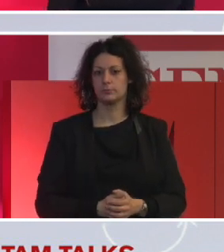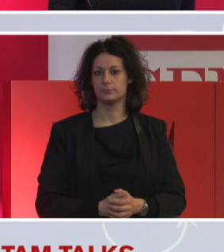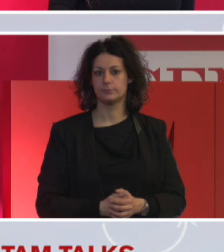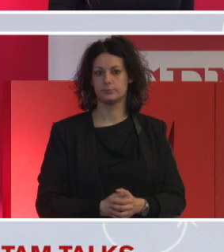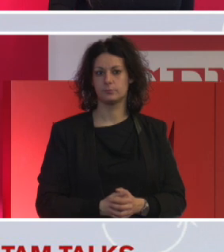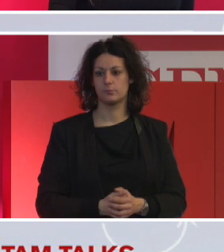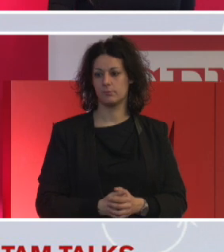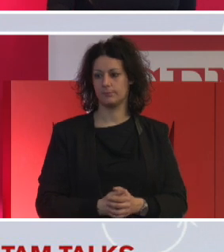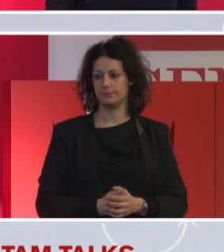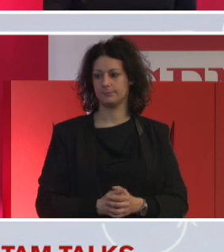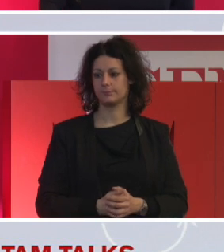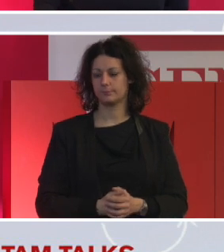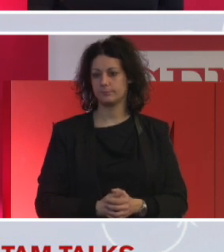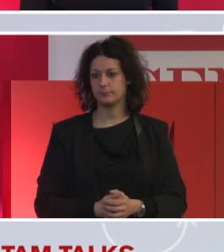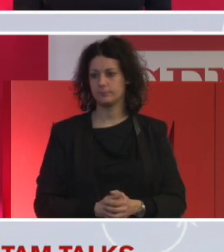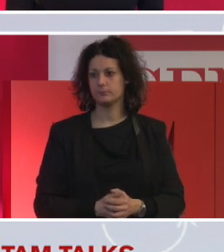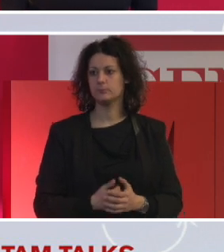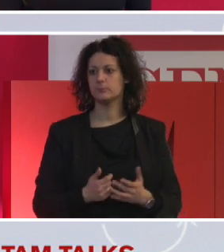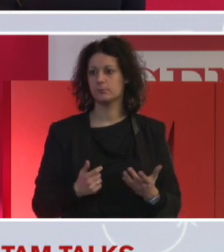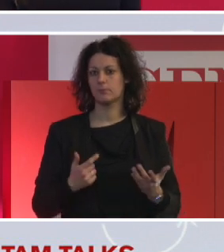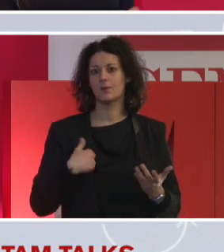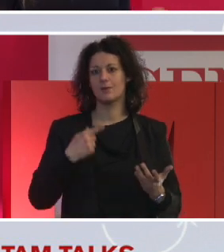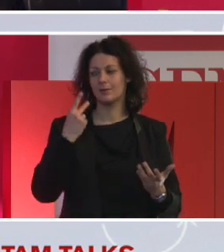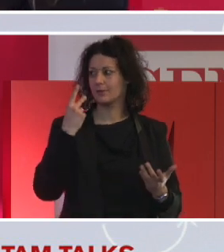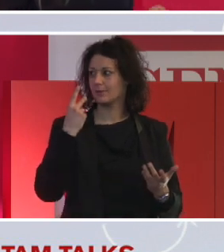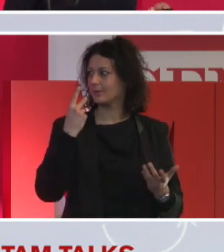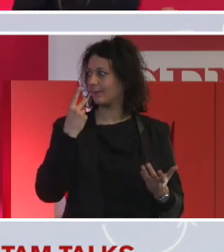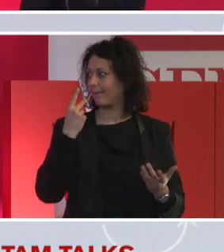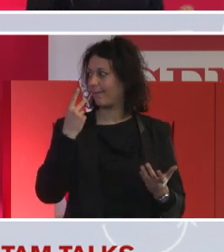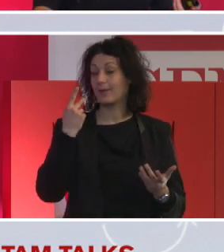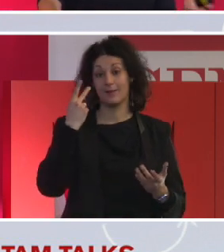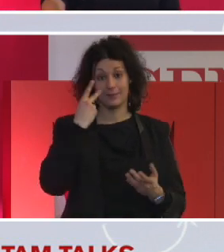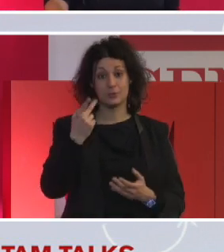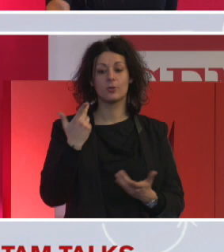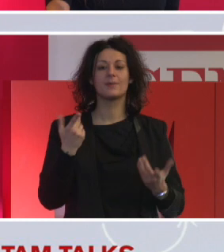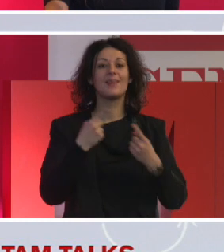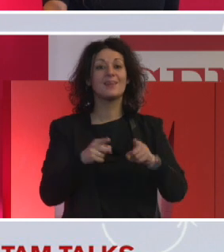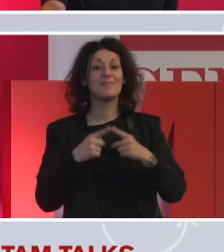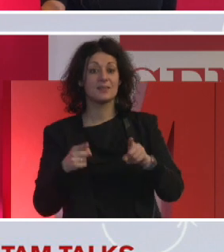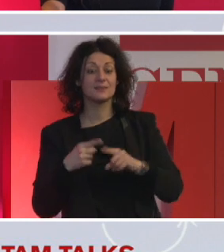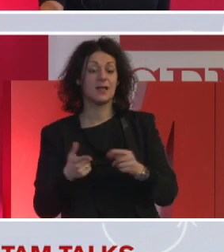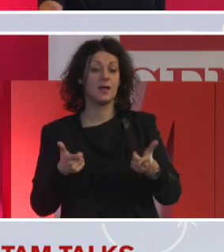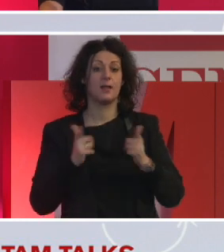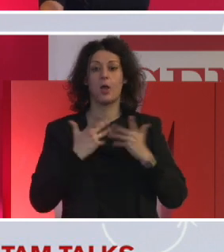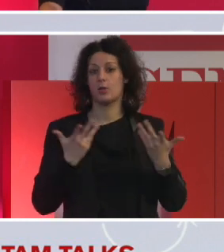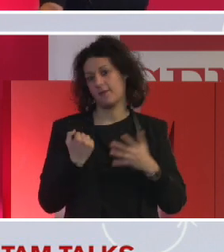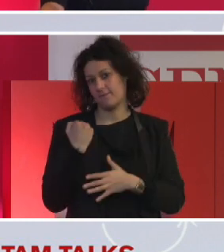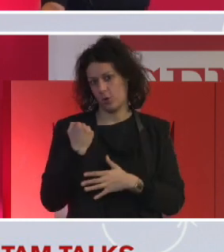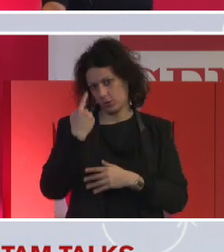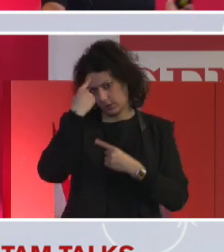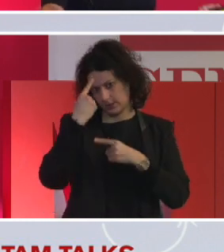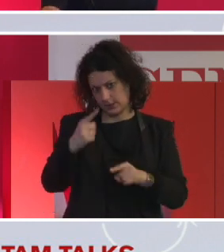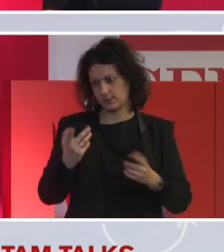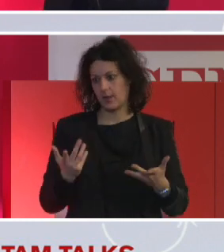più forti. In realtà, come abbiamo visto, la diversità non può solo che rafforzare. Una cosa bella è che questa generazione celebra.